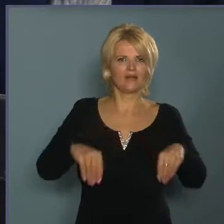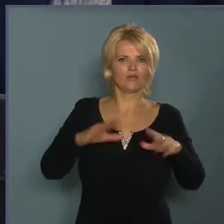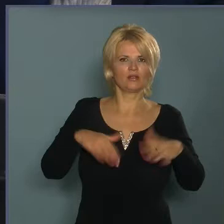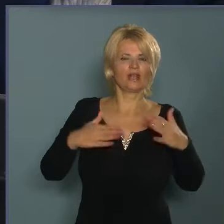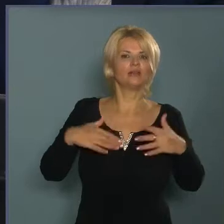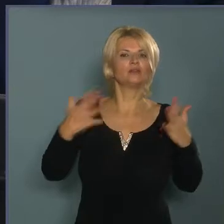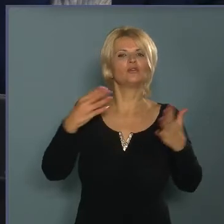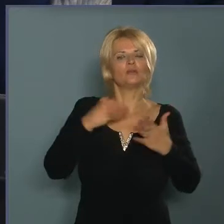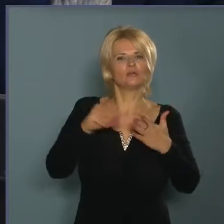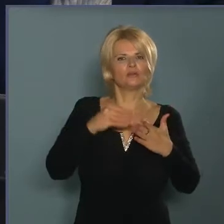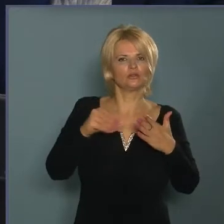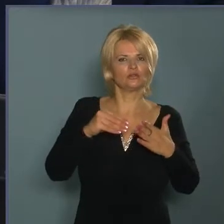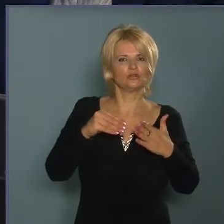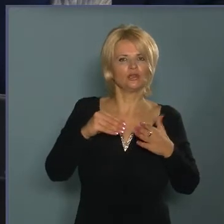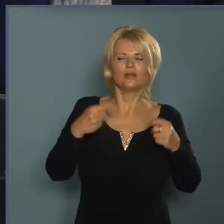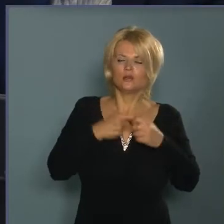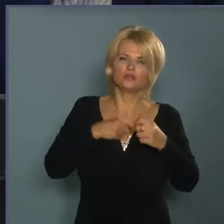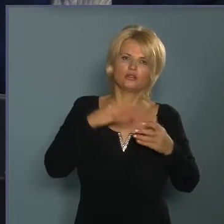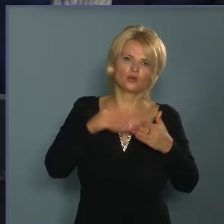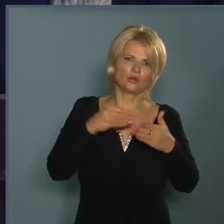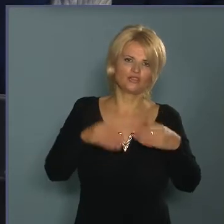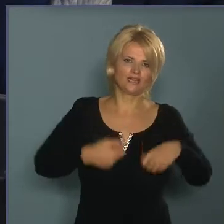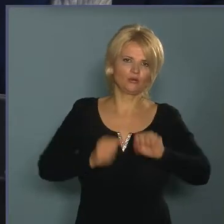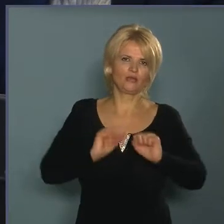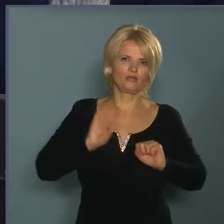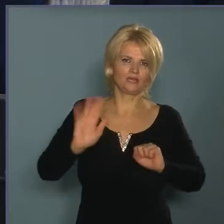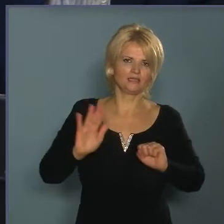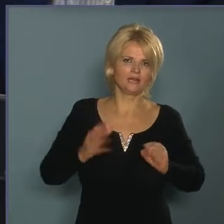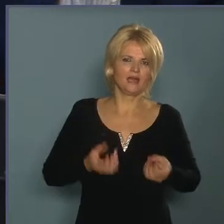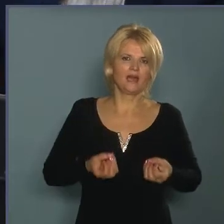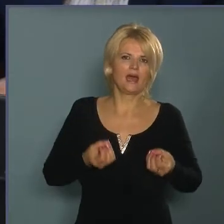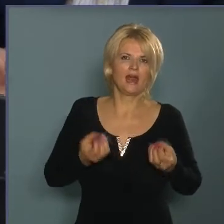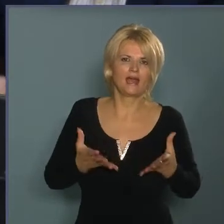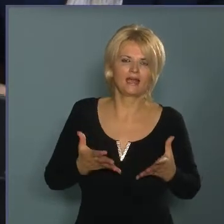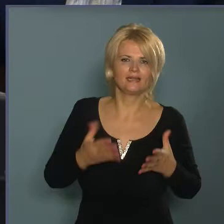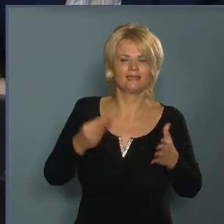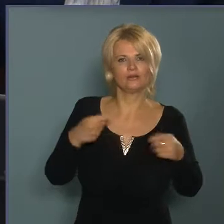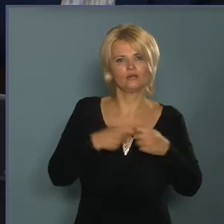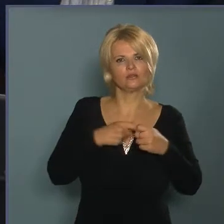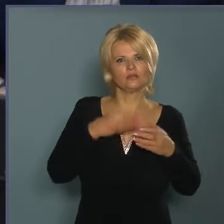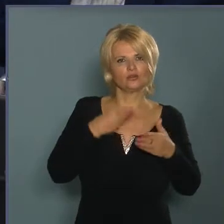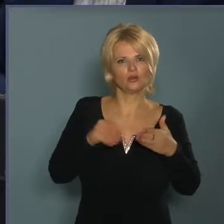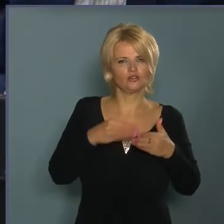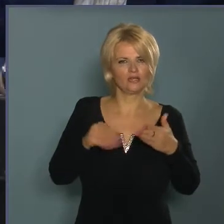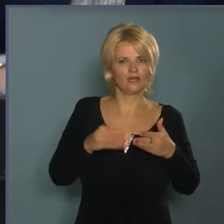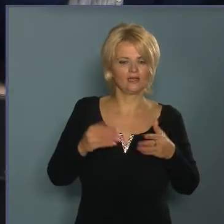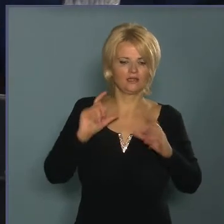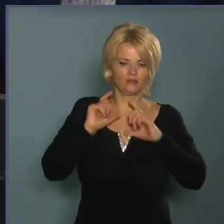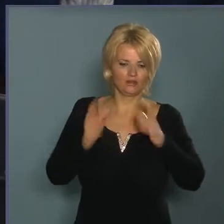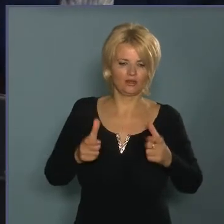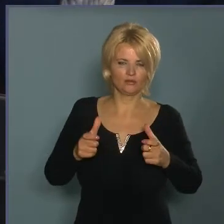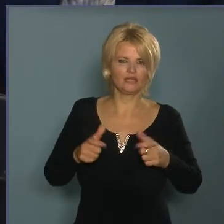közös költséggel tartozással rendelkező tulajdonos részére, hogy elengedi a közös költség tartozást. Ezt nem szavazta meg a